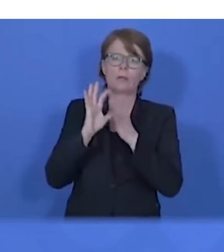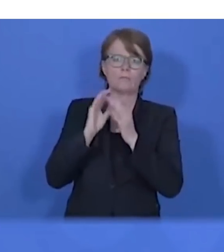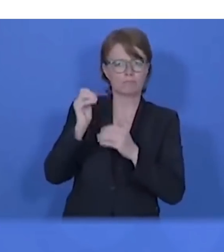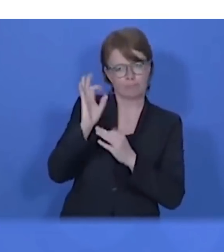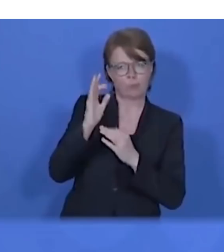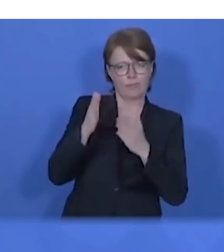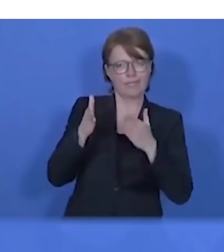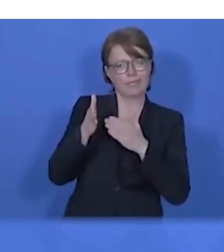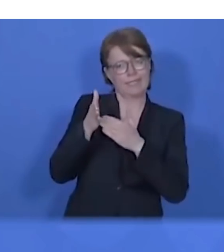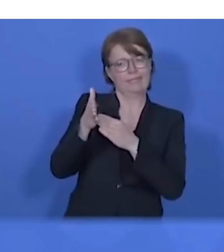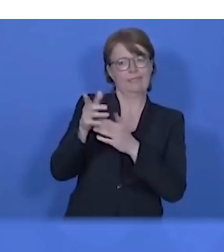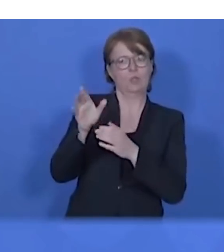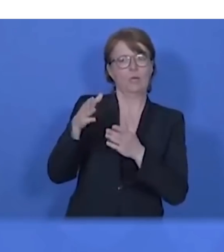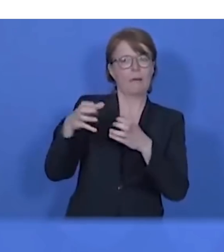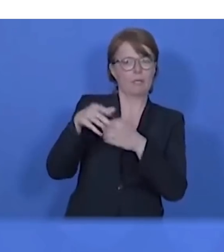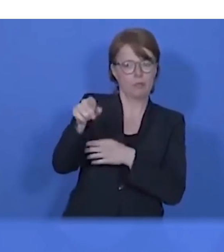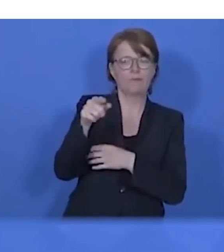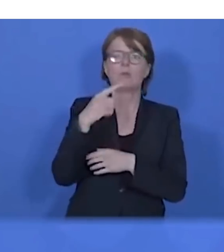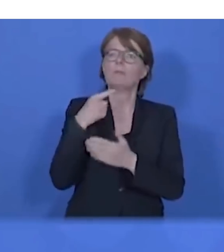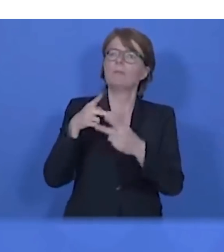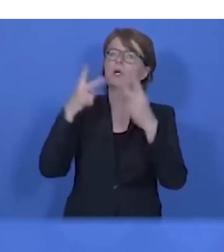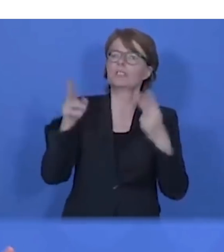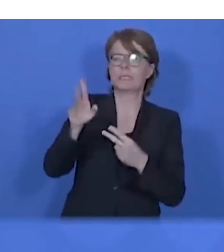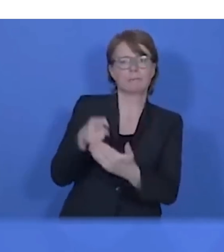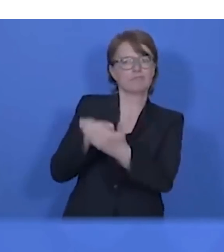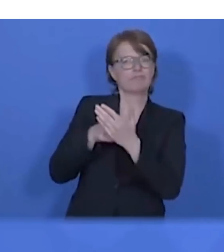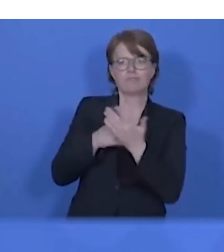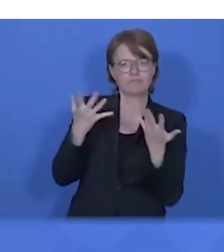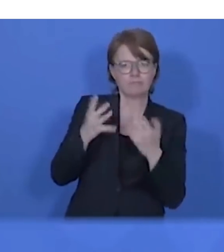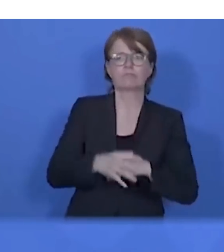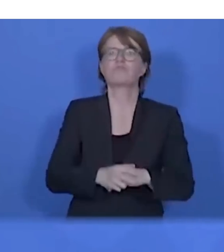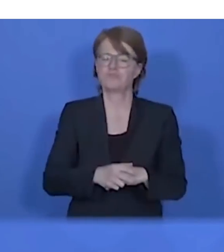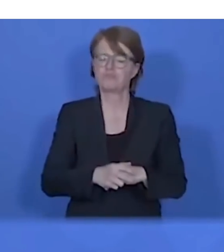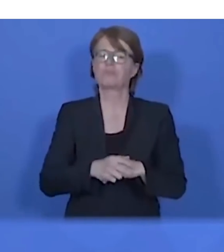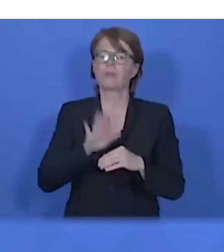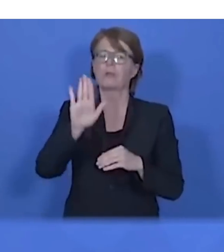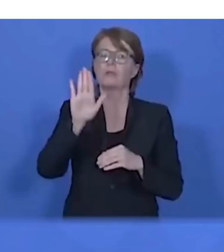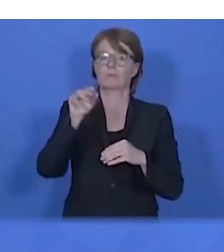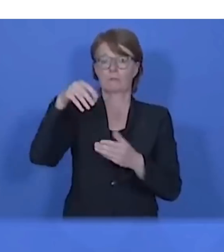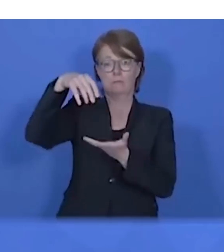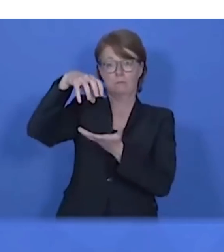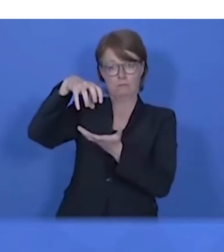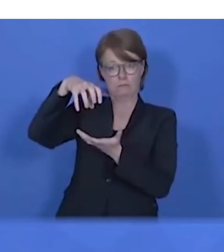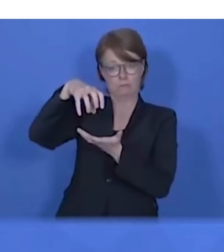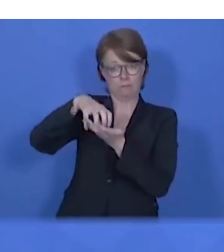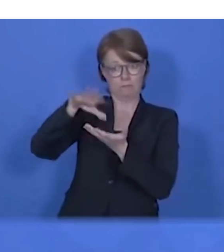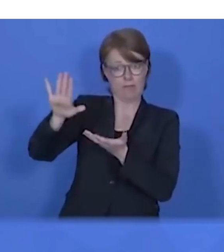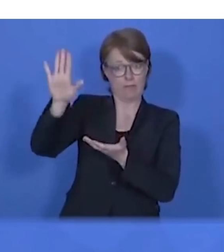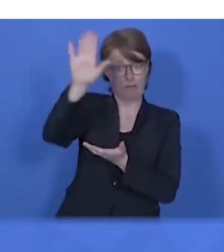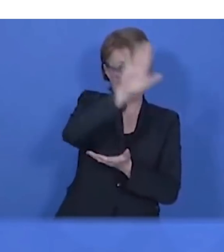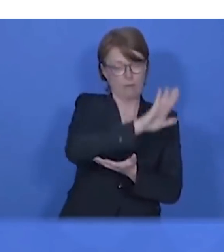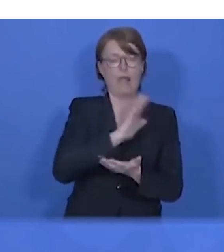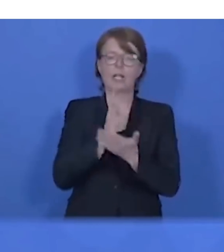hervorragendes Konzept vorgelegt haben. Hier liegt die Verantwortung bei den Ländern, aber es wird unter den Maßregeln, die dort